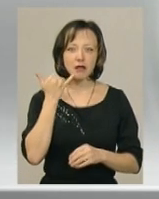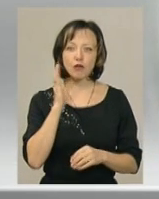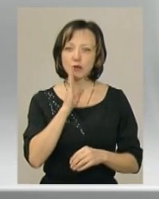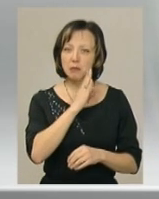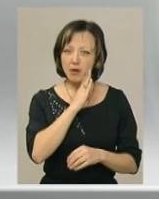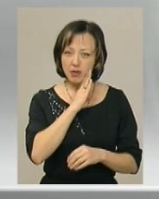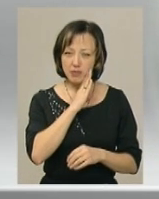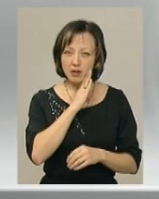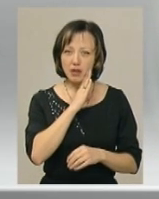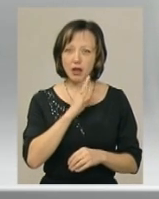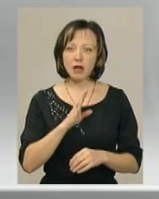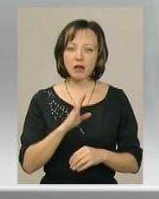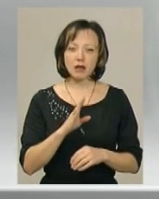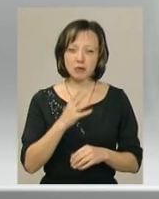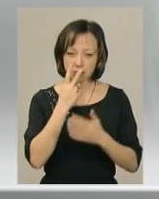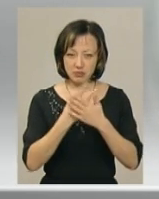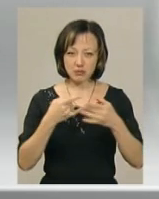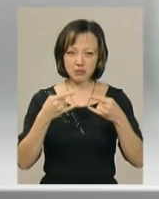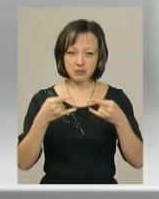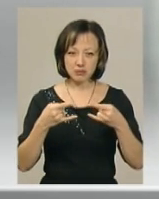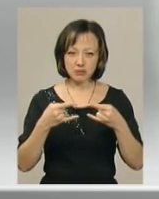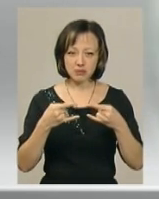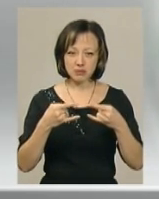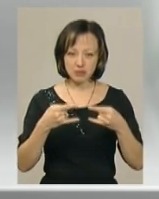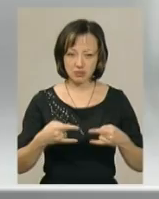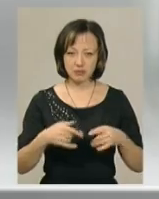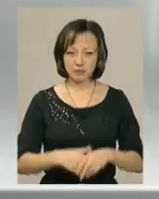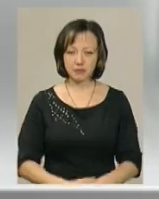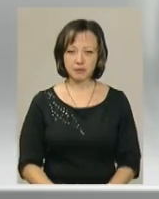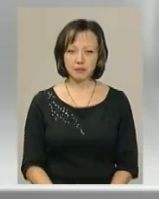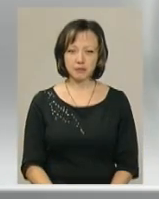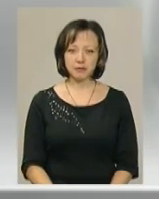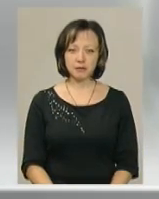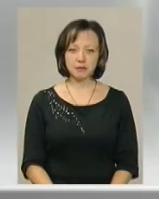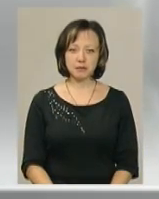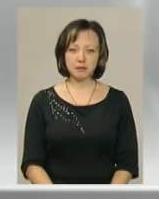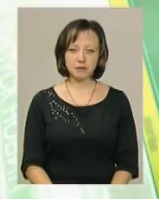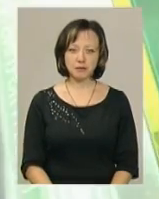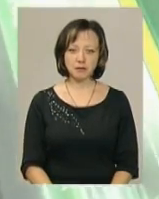мами Анни Бабійчук 097 722 0230.